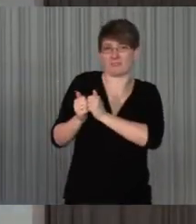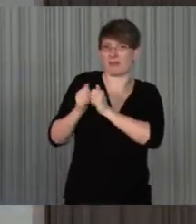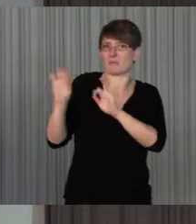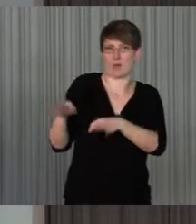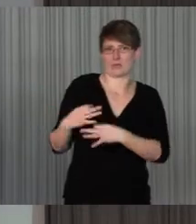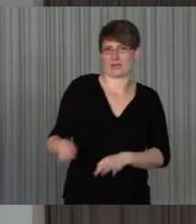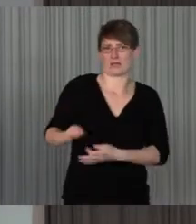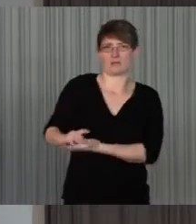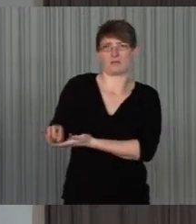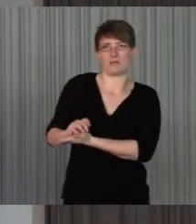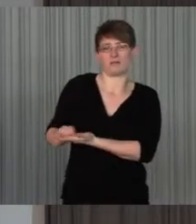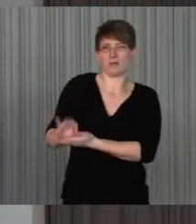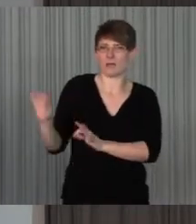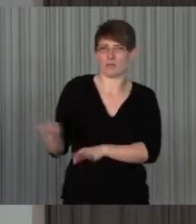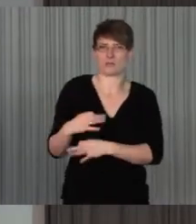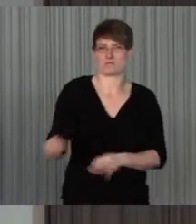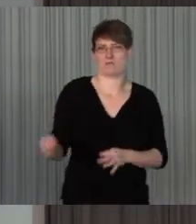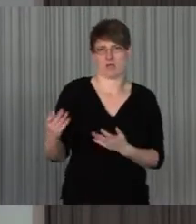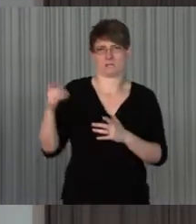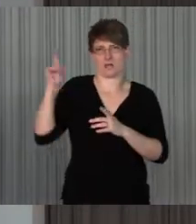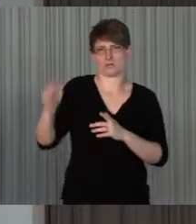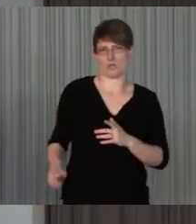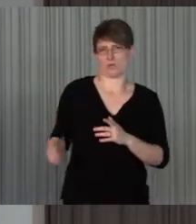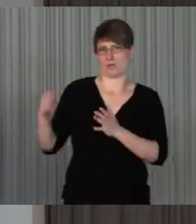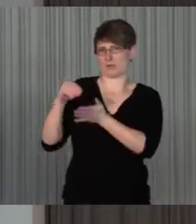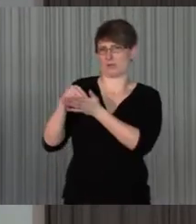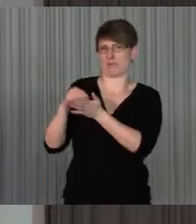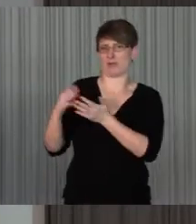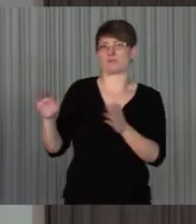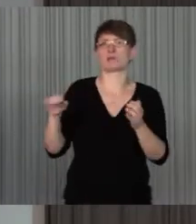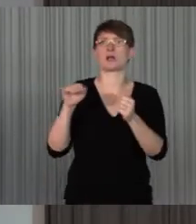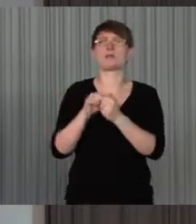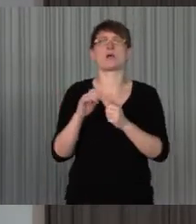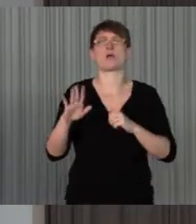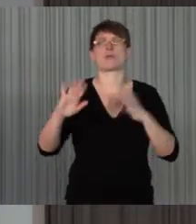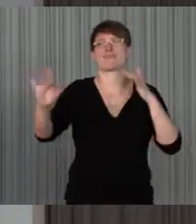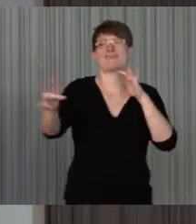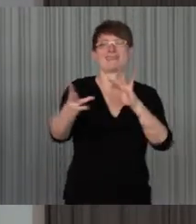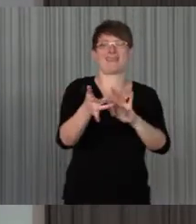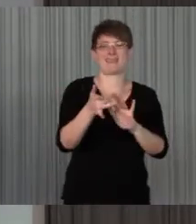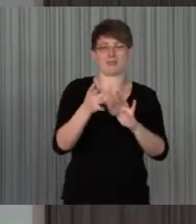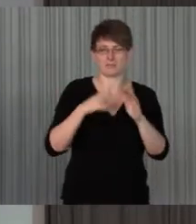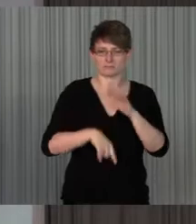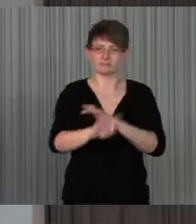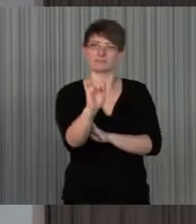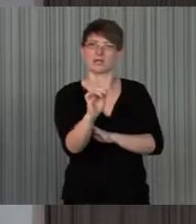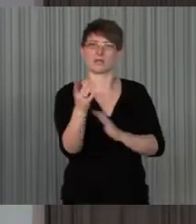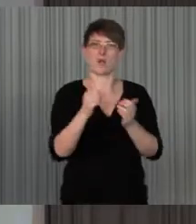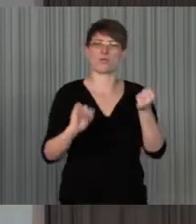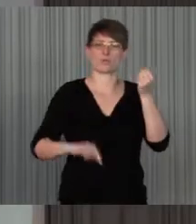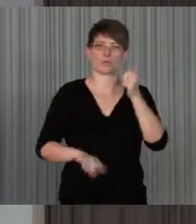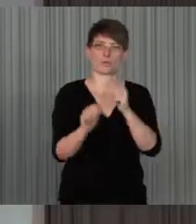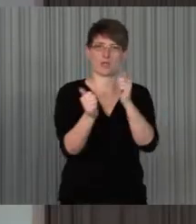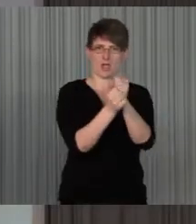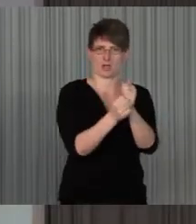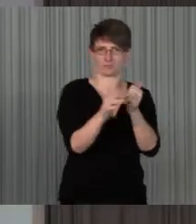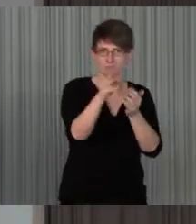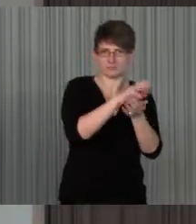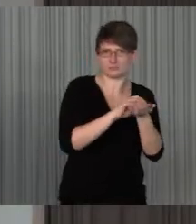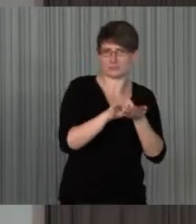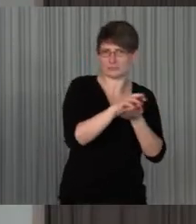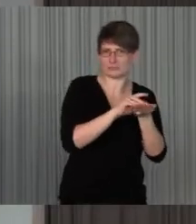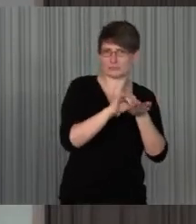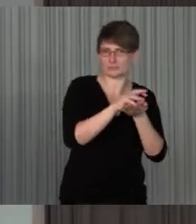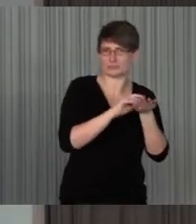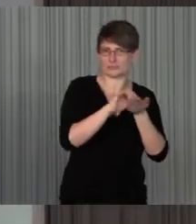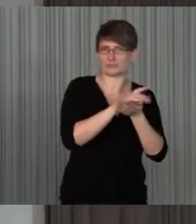in die Hand tippt. Und so kann man auch das Internet gegen sich Informationen übertragen lassen und sowas. Das ist nur eine ganz kleine Gruppe, das